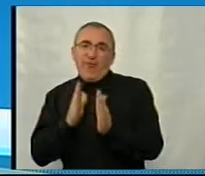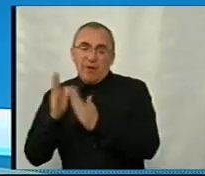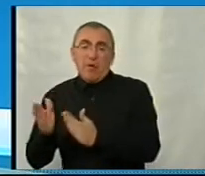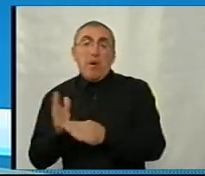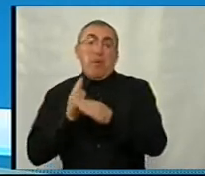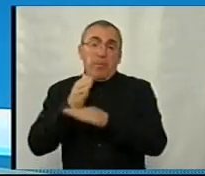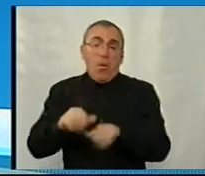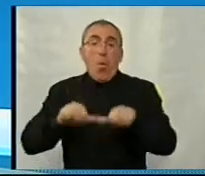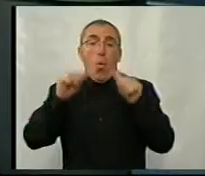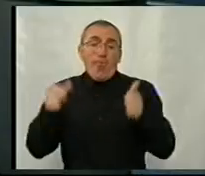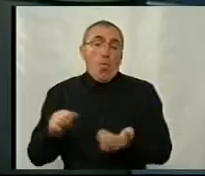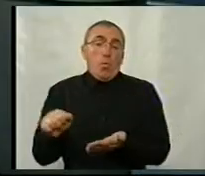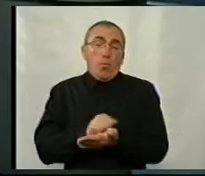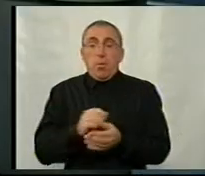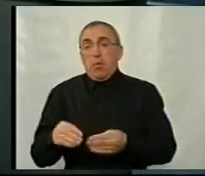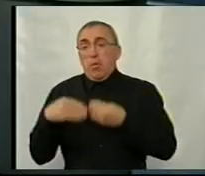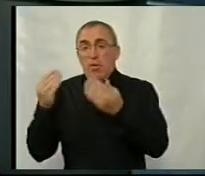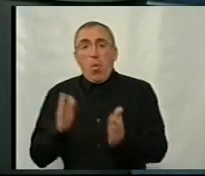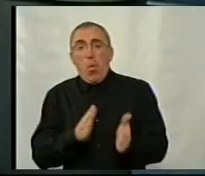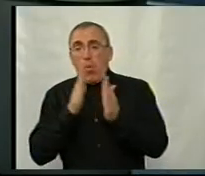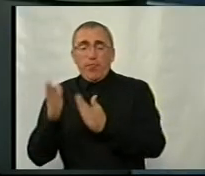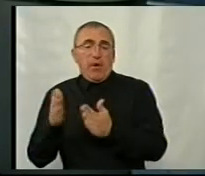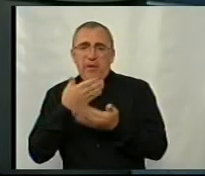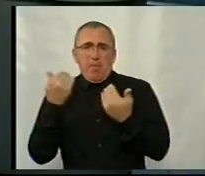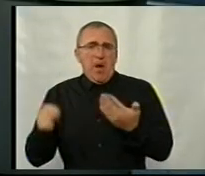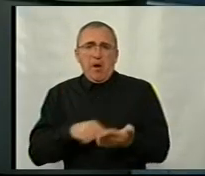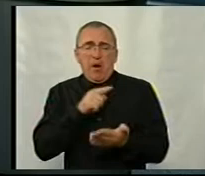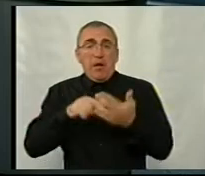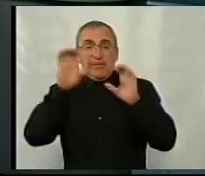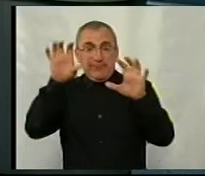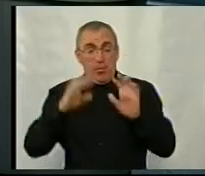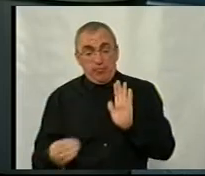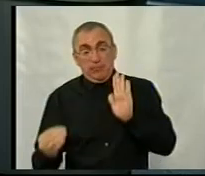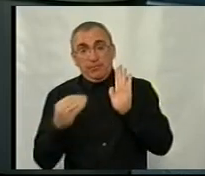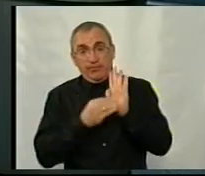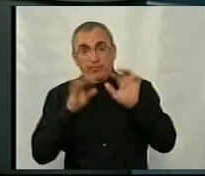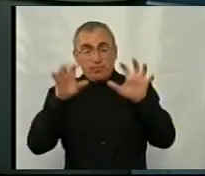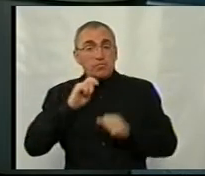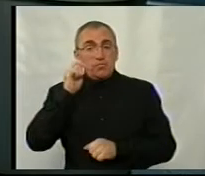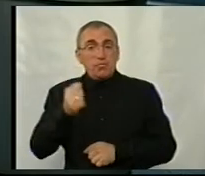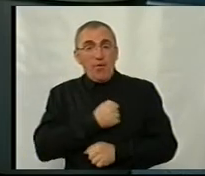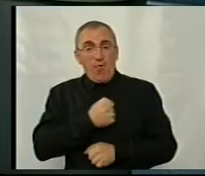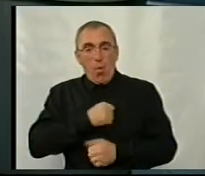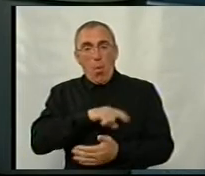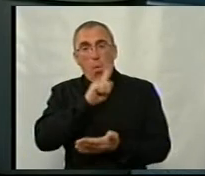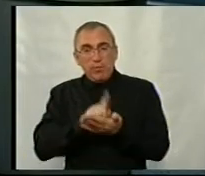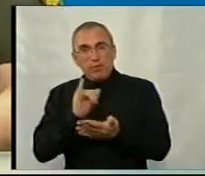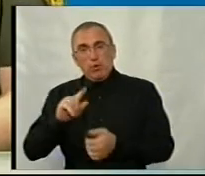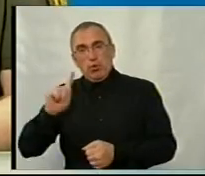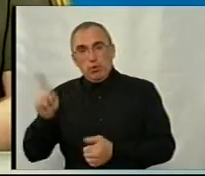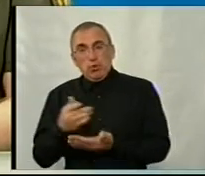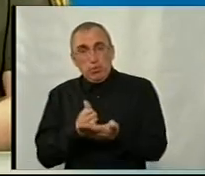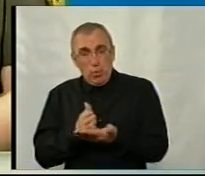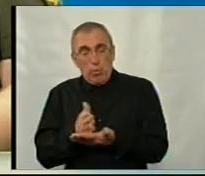прийди, оформи це документально, дадуть відсрочку, нема питань. Законом України про військову військову службу, уточнюю,